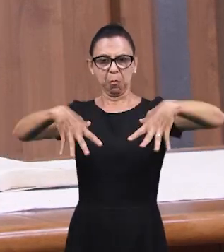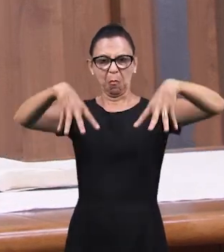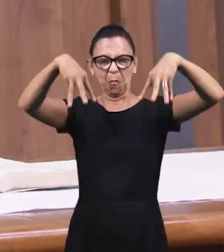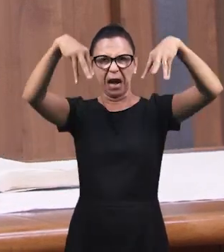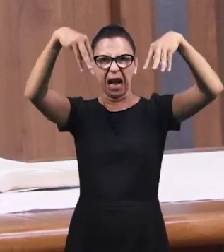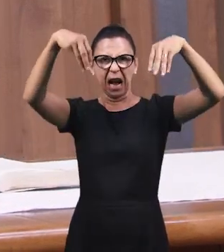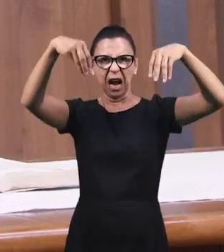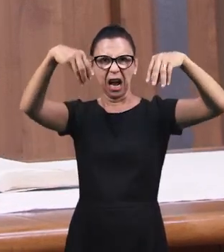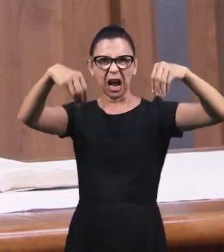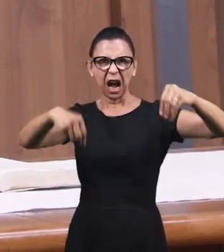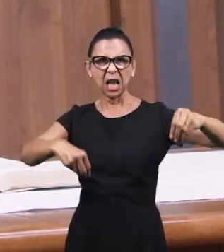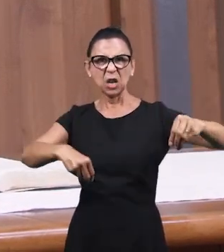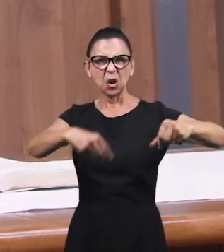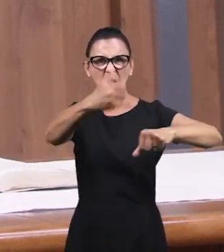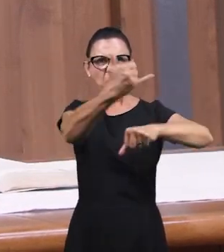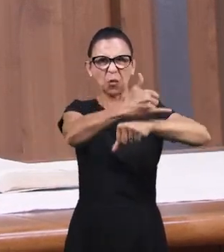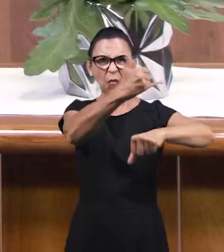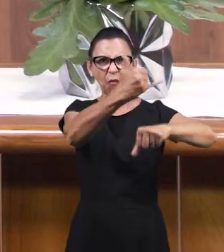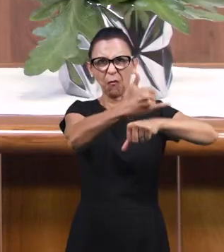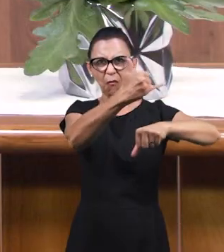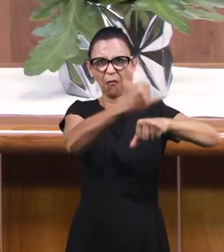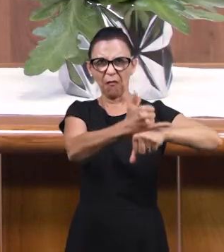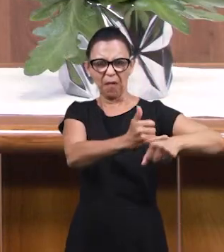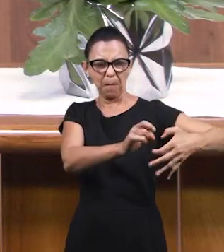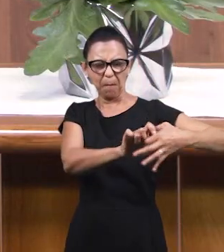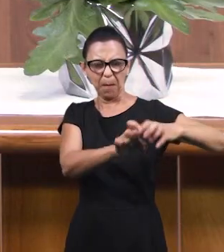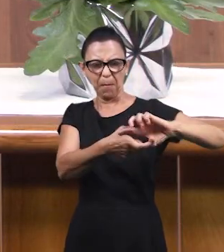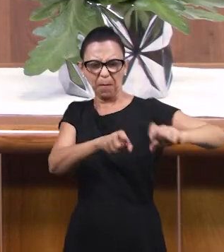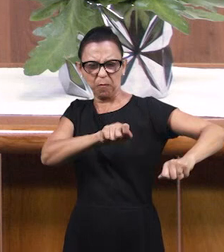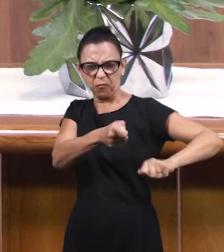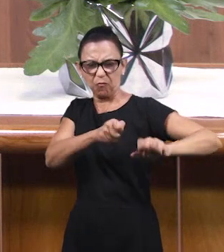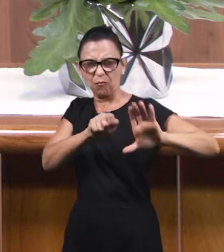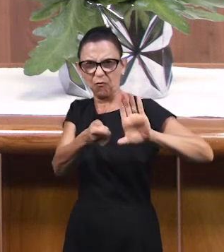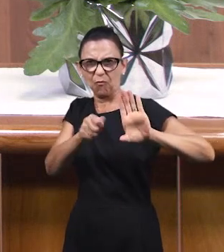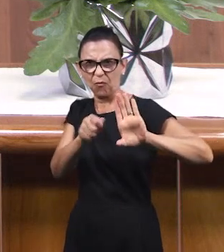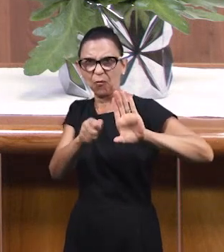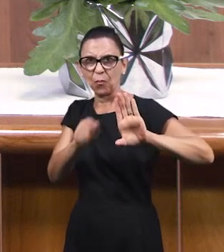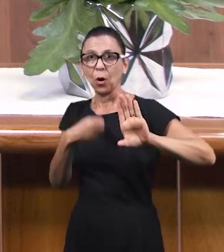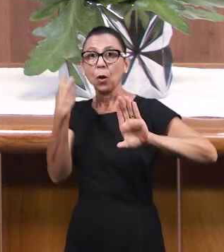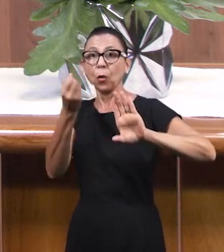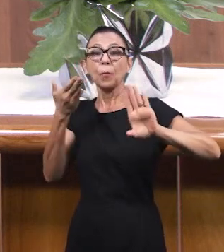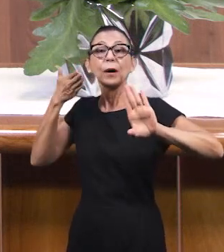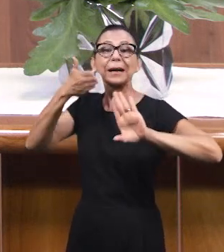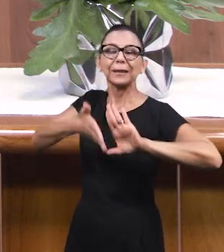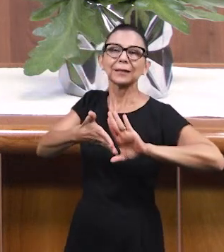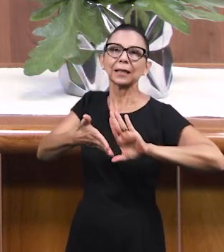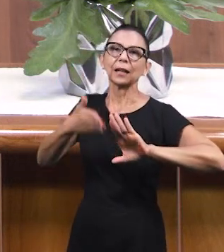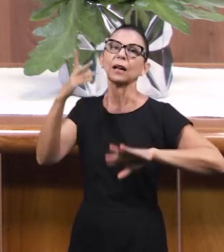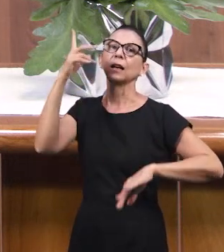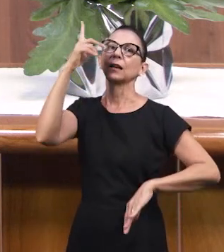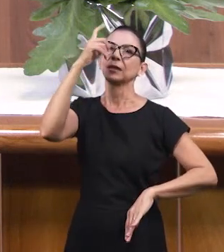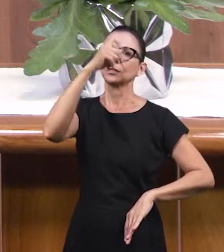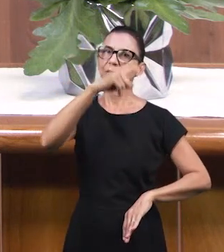запорам замка. Никто в укрепленные города закрыты запором.